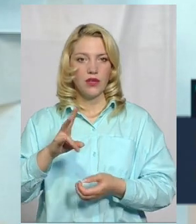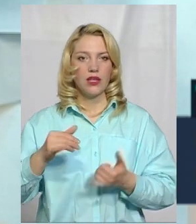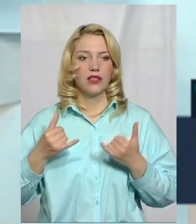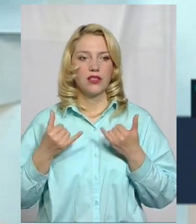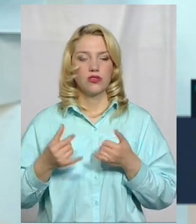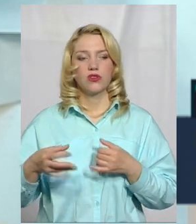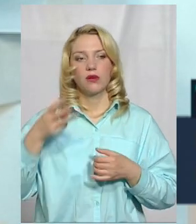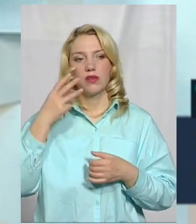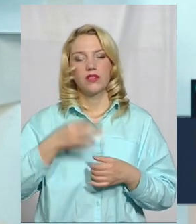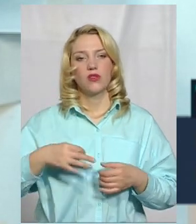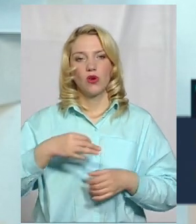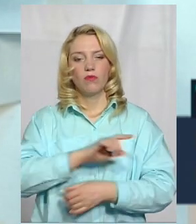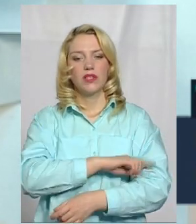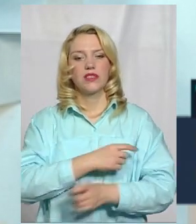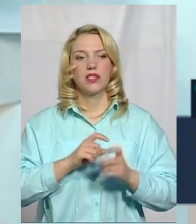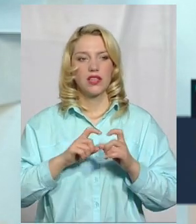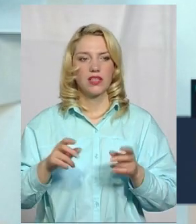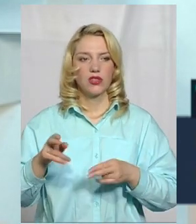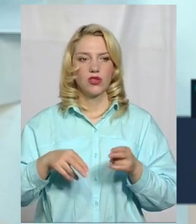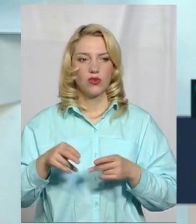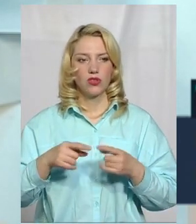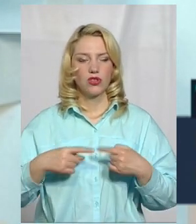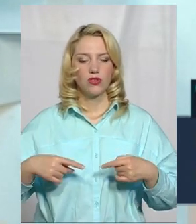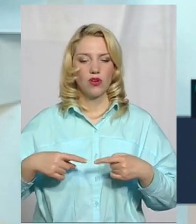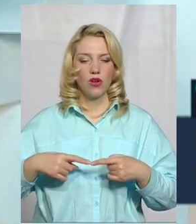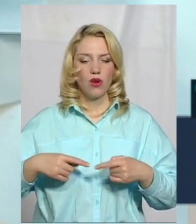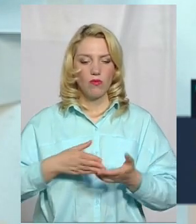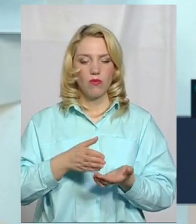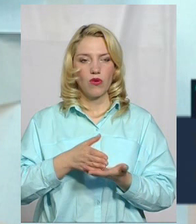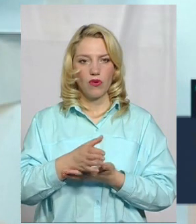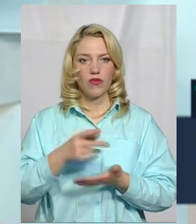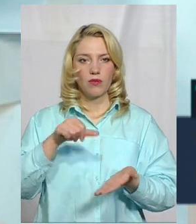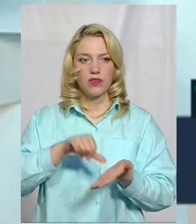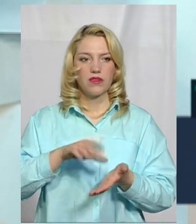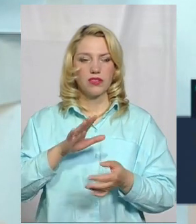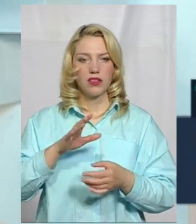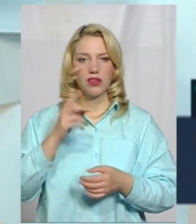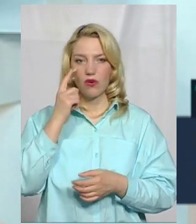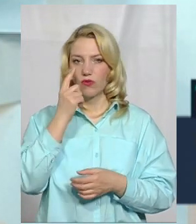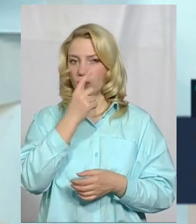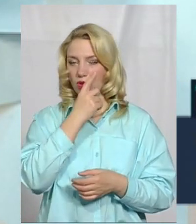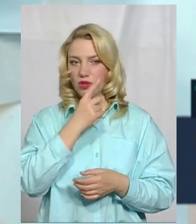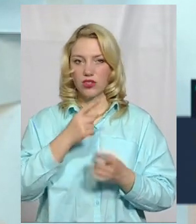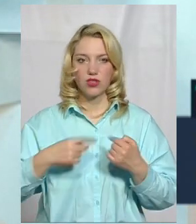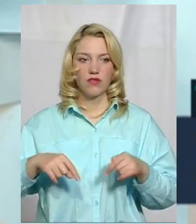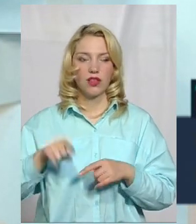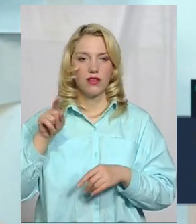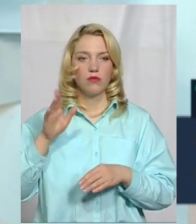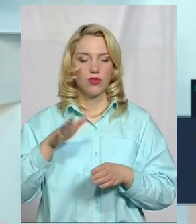Хмельницькій обласній лікарні з хірургічного профілю представлене тільки офтальмологічне відділення. Там вже буде повноцінний